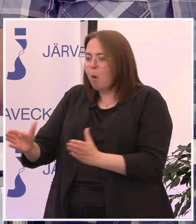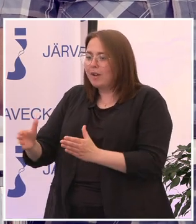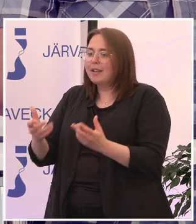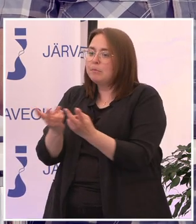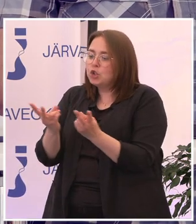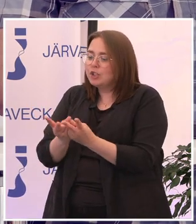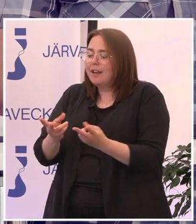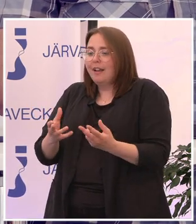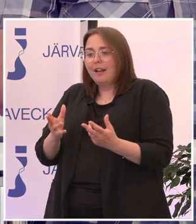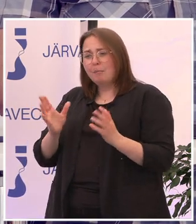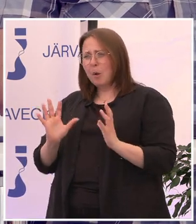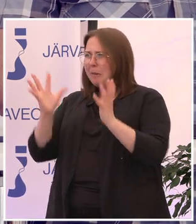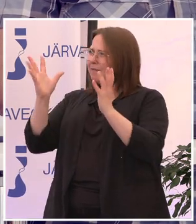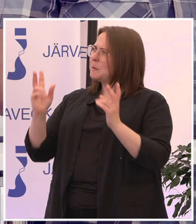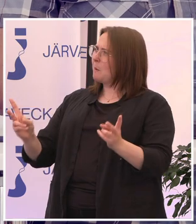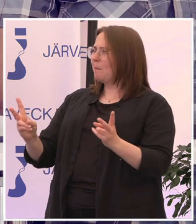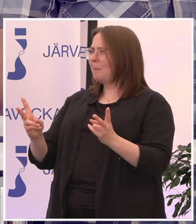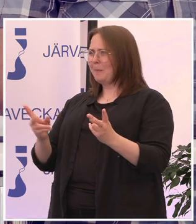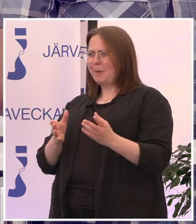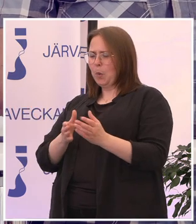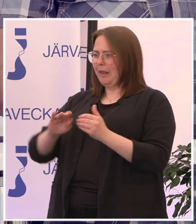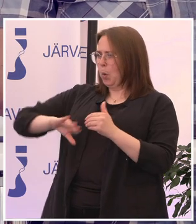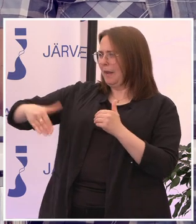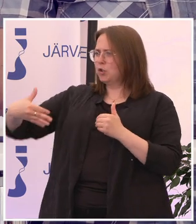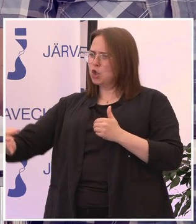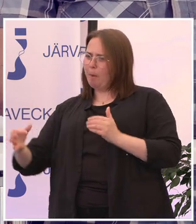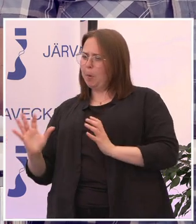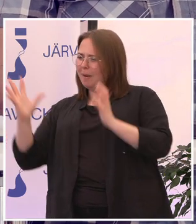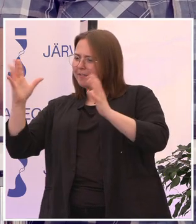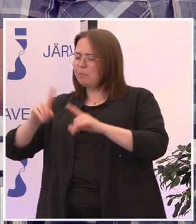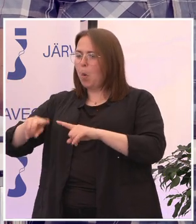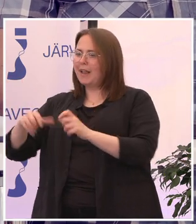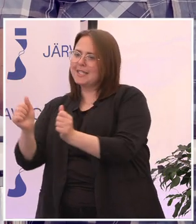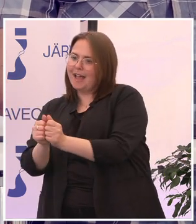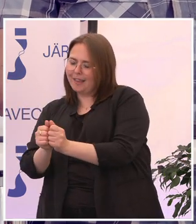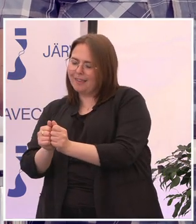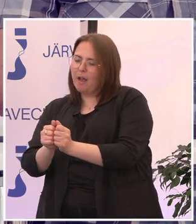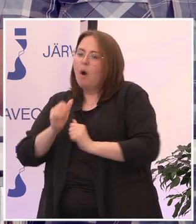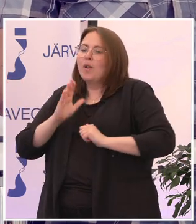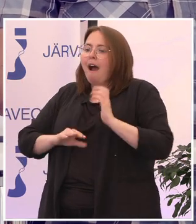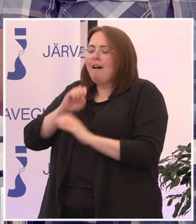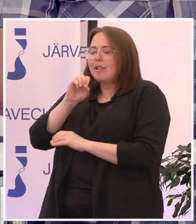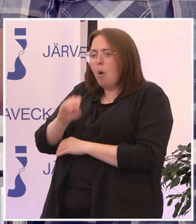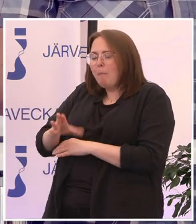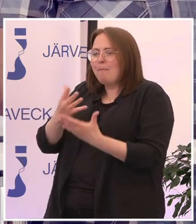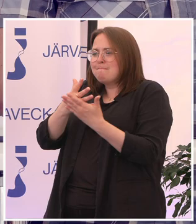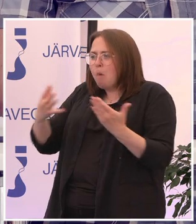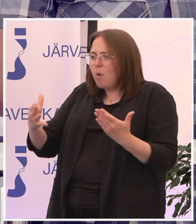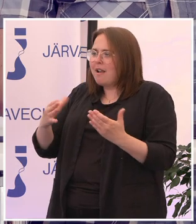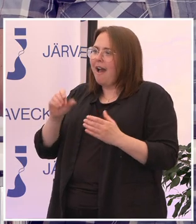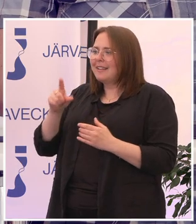göra att man upplever det här utanförskapet på olika sätt. Och det handlar om att många,